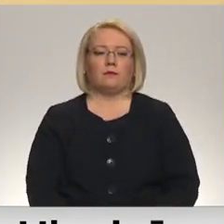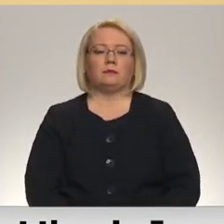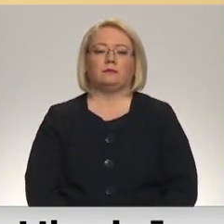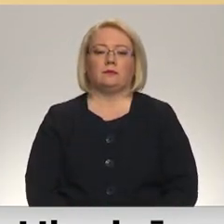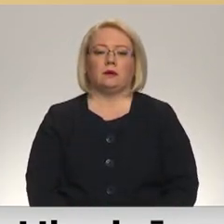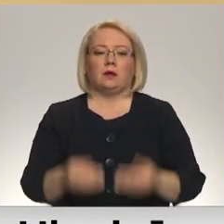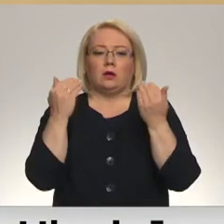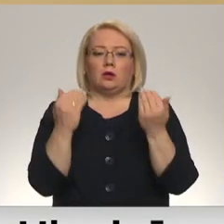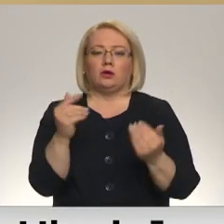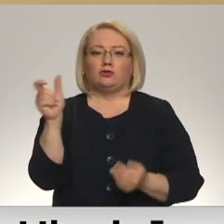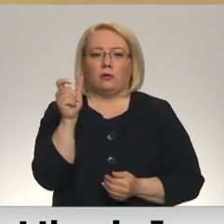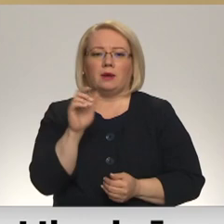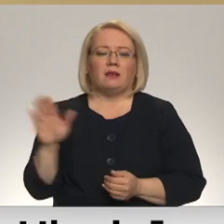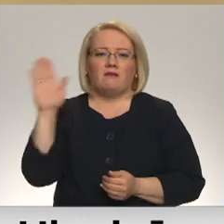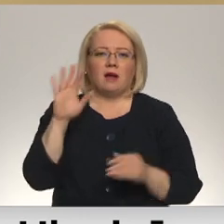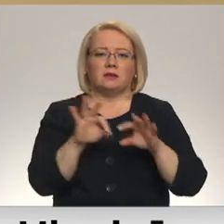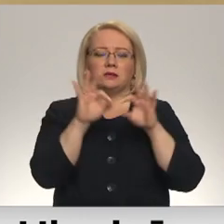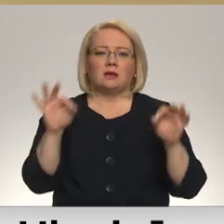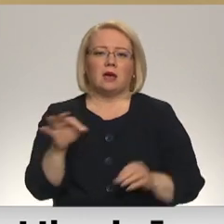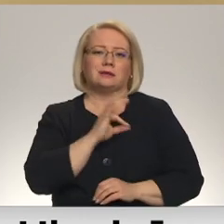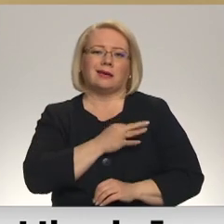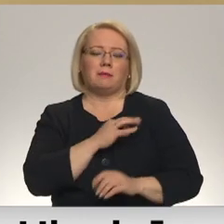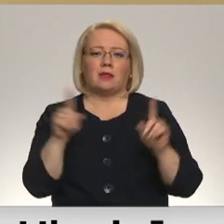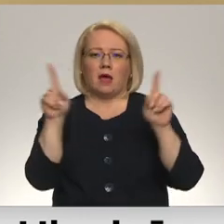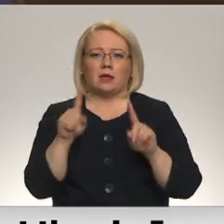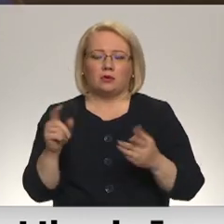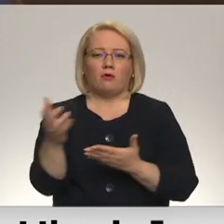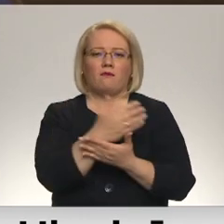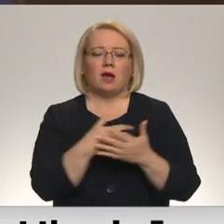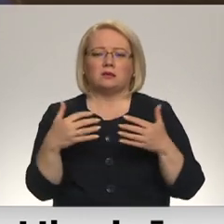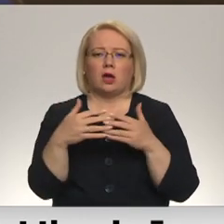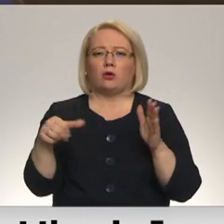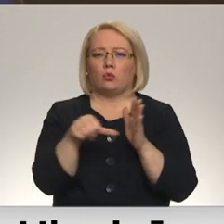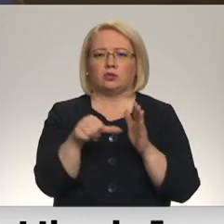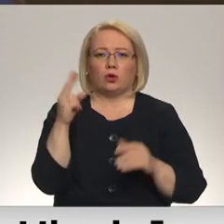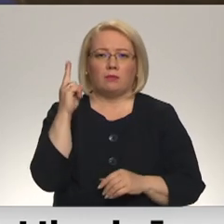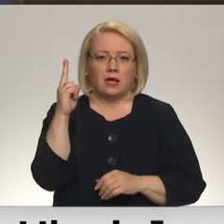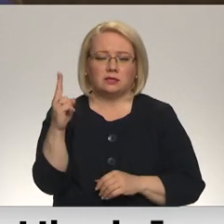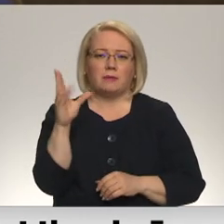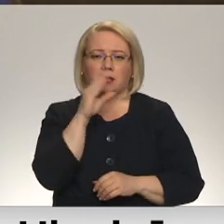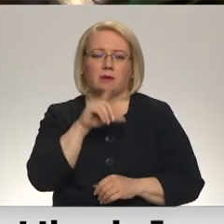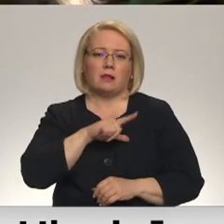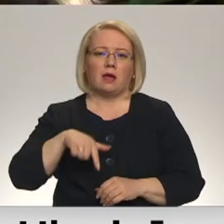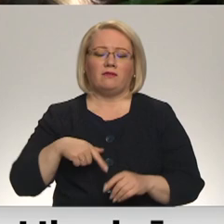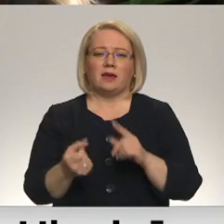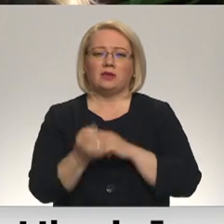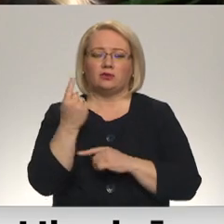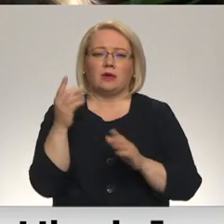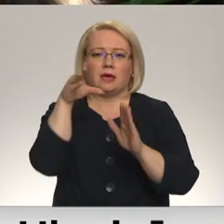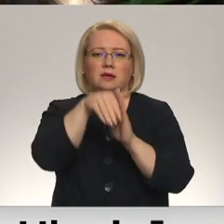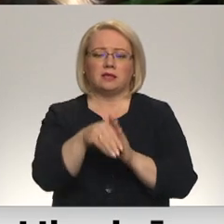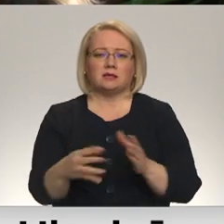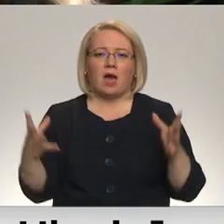Šobrīd vairākas valsts sākušas kriminālu procesus un vārts kara noziegumu liecības. Iespējams Latvijā izdosies iesaistīties